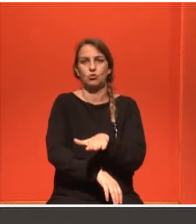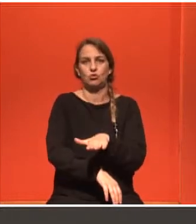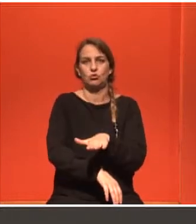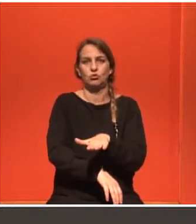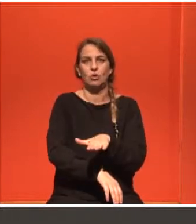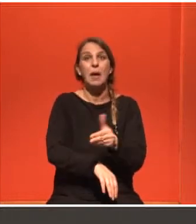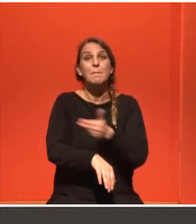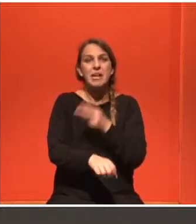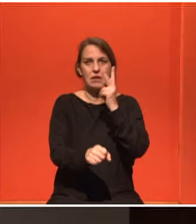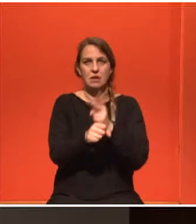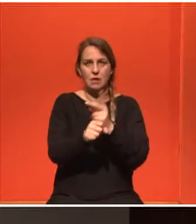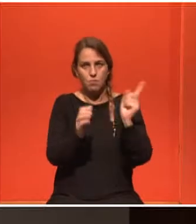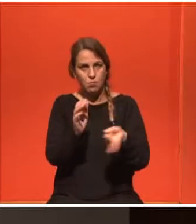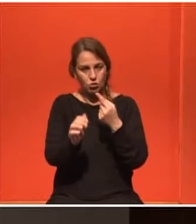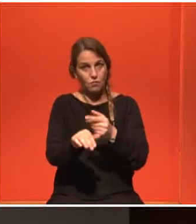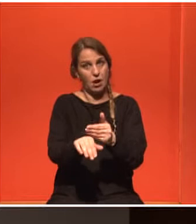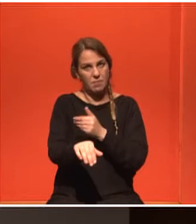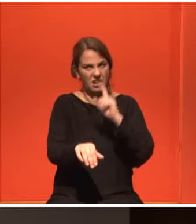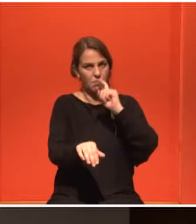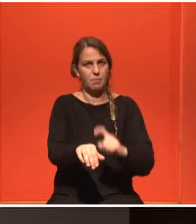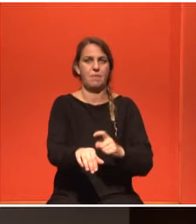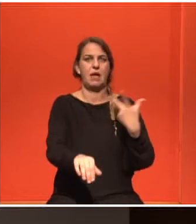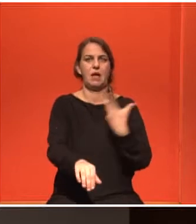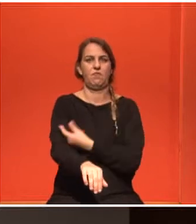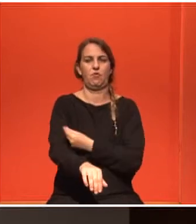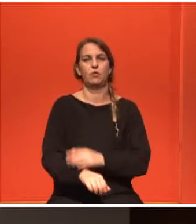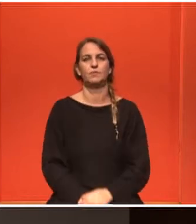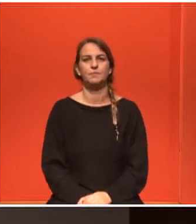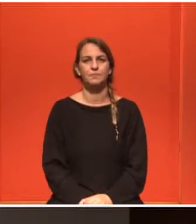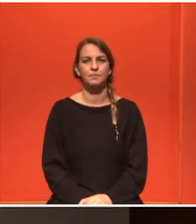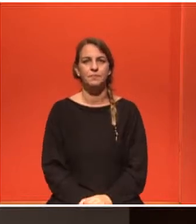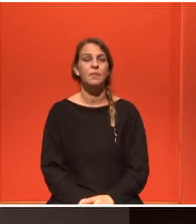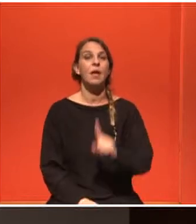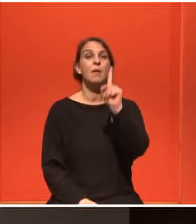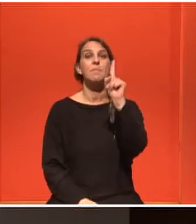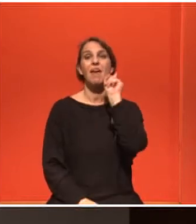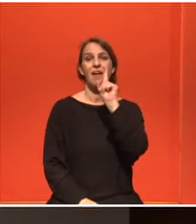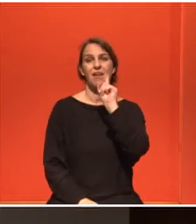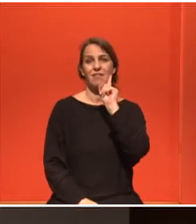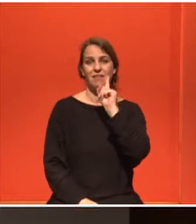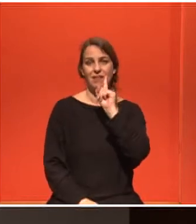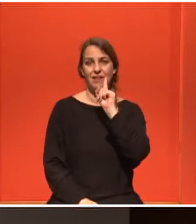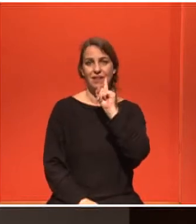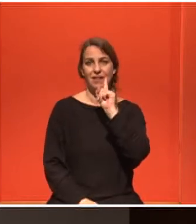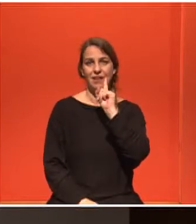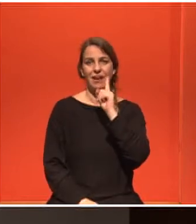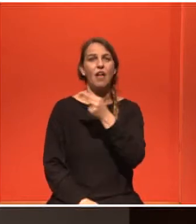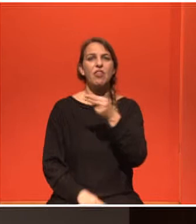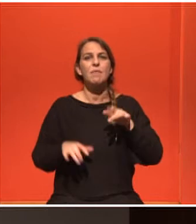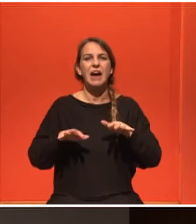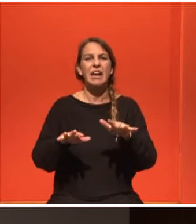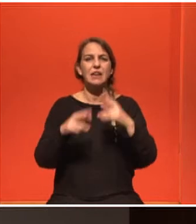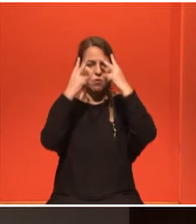Πρόεναρξης εξουαλικών επαφών. Πότε μια γυναίκα και για τους δύο. Ξεκινήσει και να κάνει εξετάσεις για θέματα του καρκίνη.